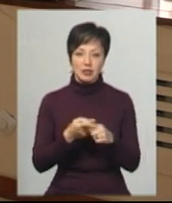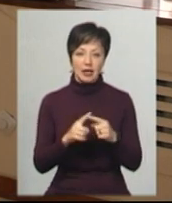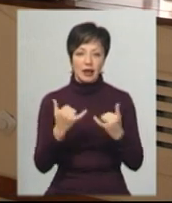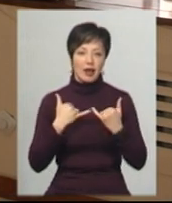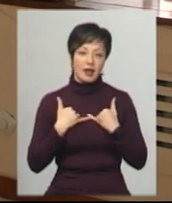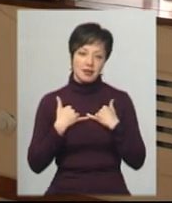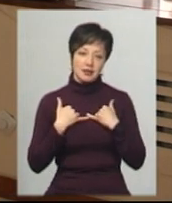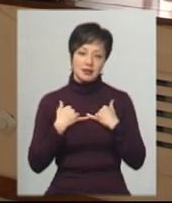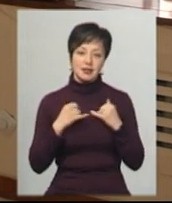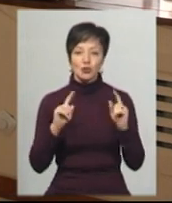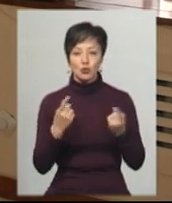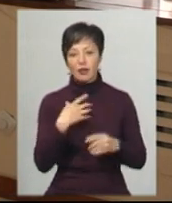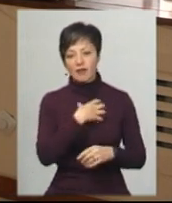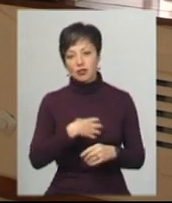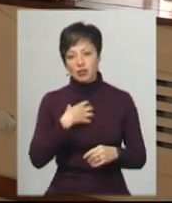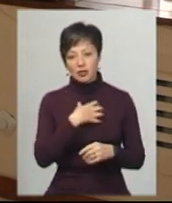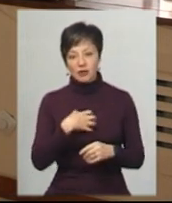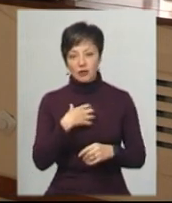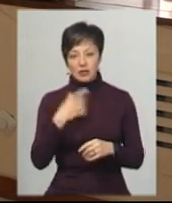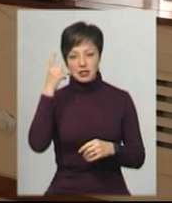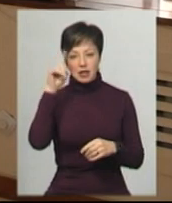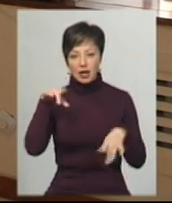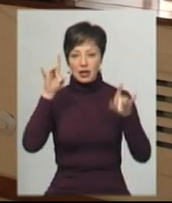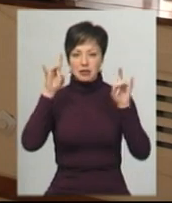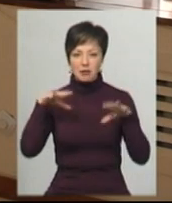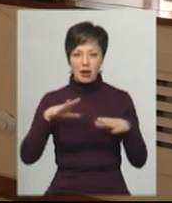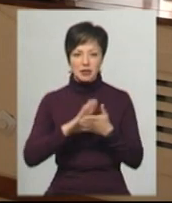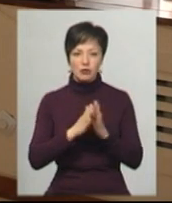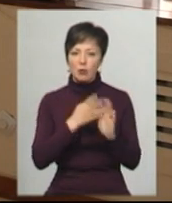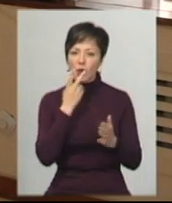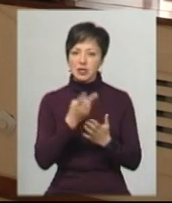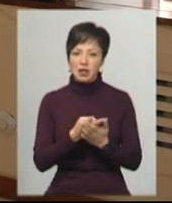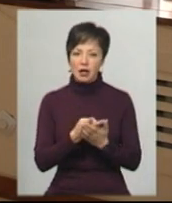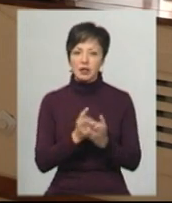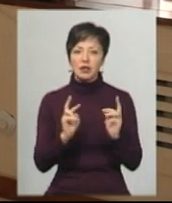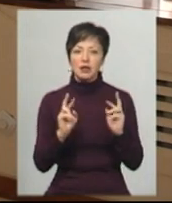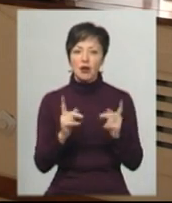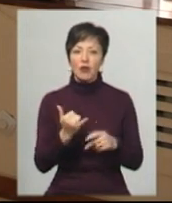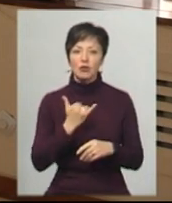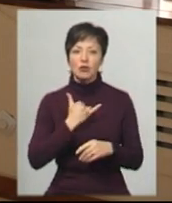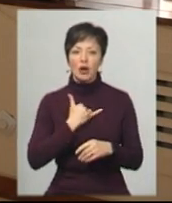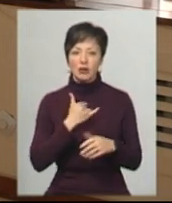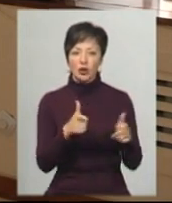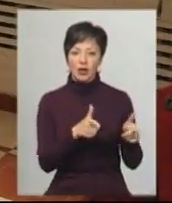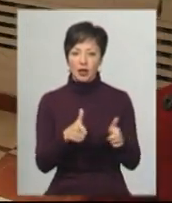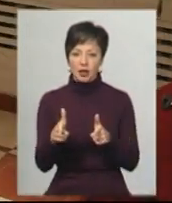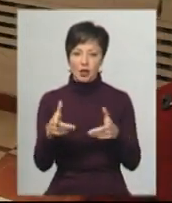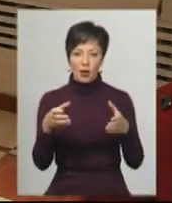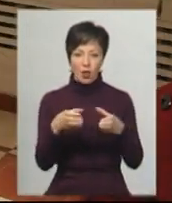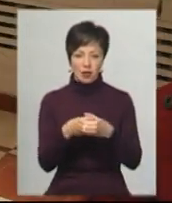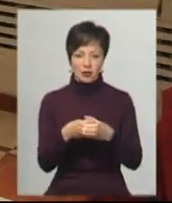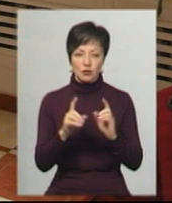для нас дуже важливо. Знаєте, екстремальна ситуація показала, наскільки в нас зрілий колектив.